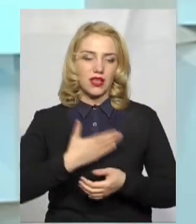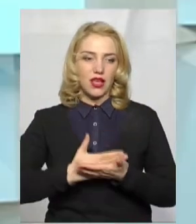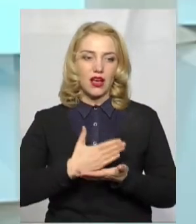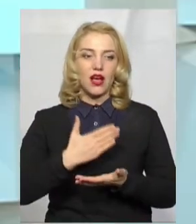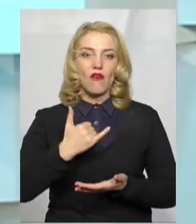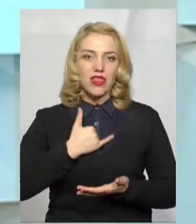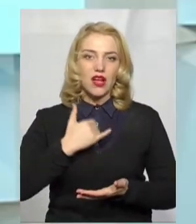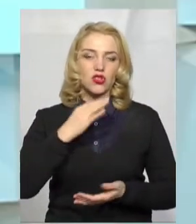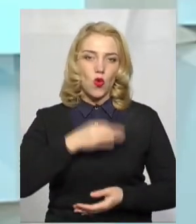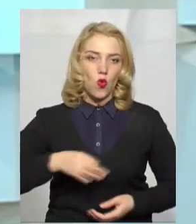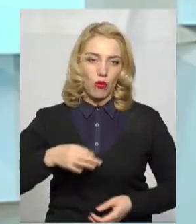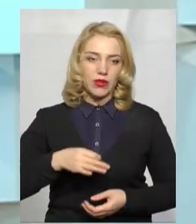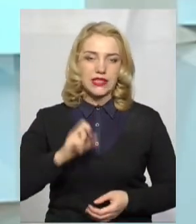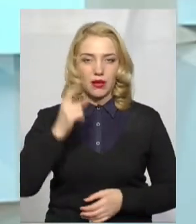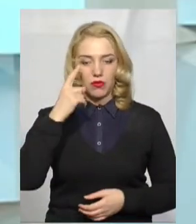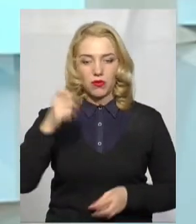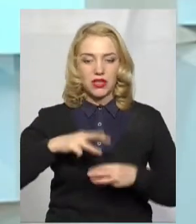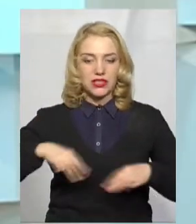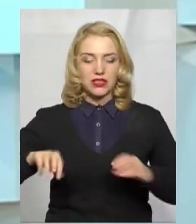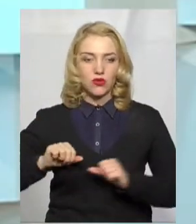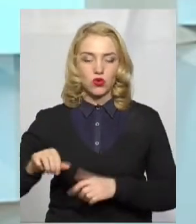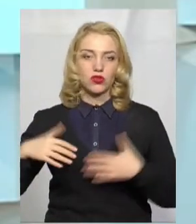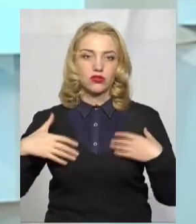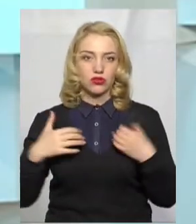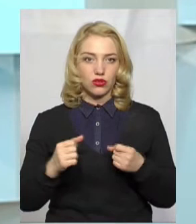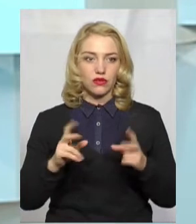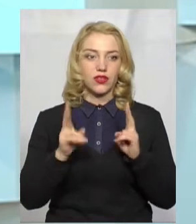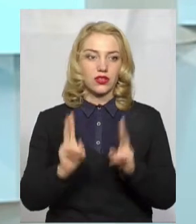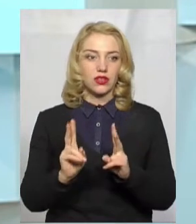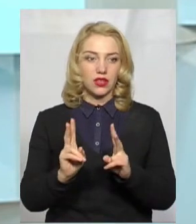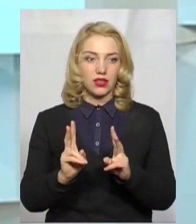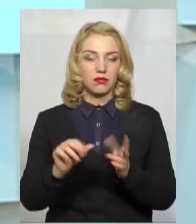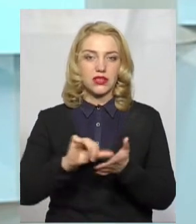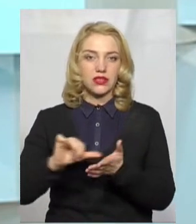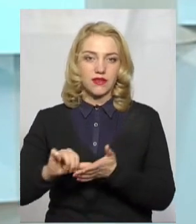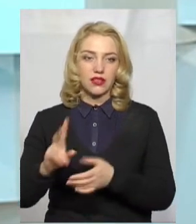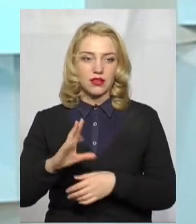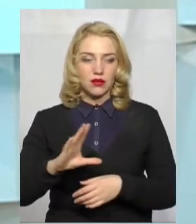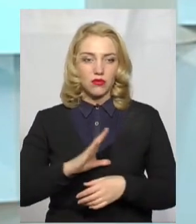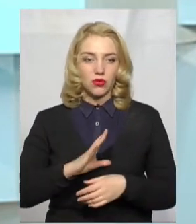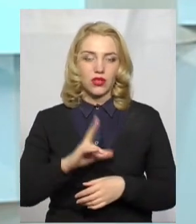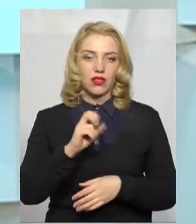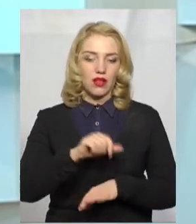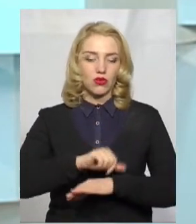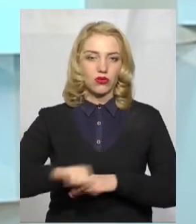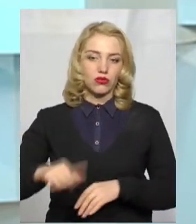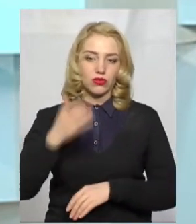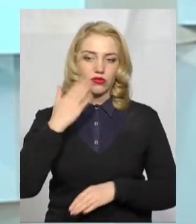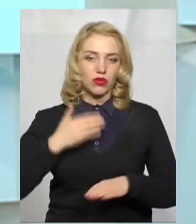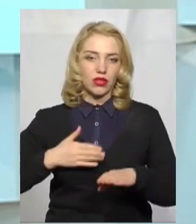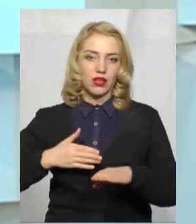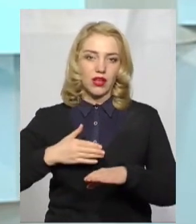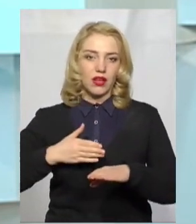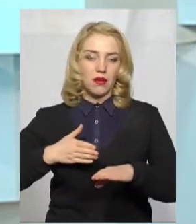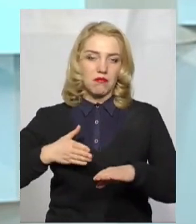області? За повідомленням Міністерства охорони здоров'я, представники яких були безпосередньо на кордоні, коли пересікали